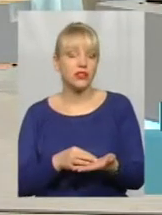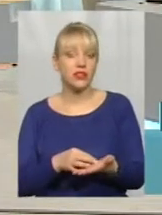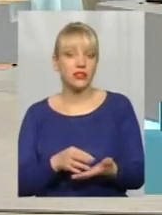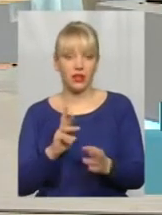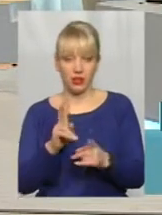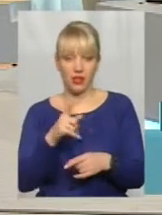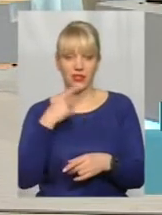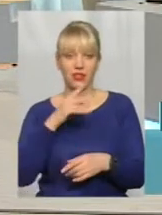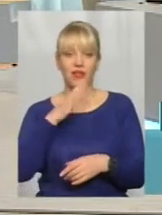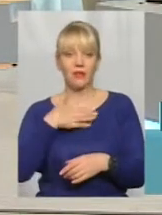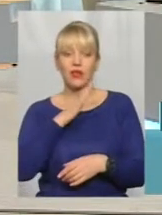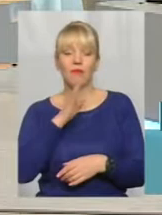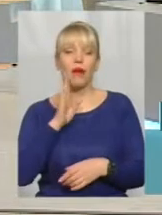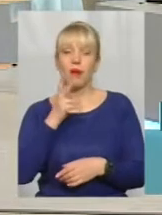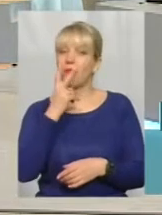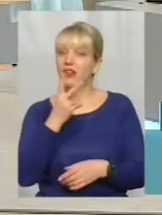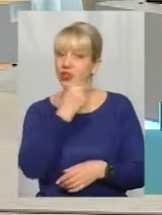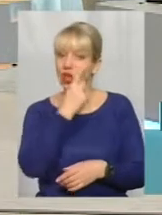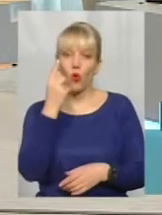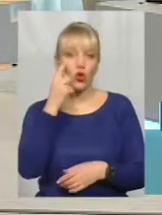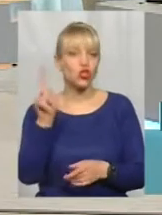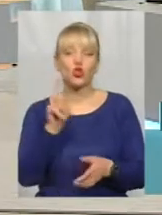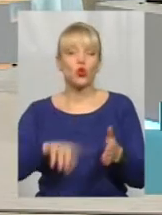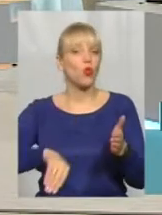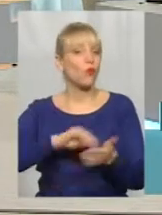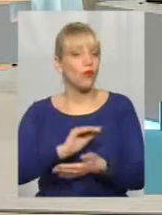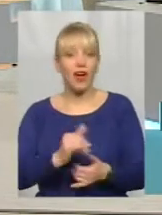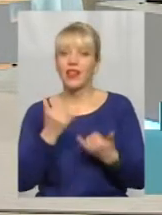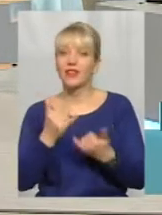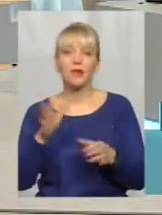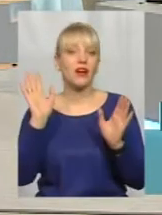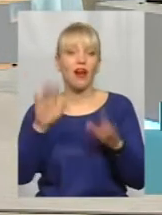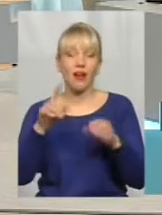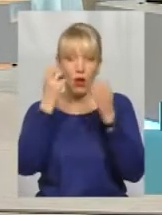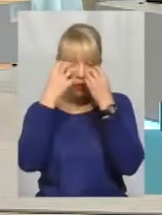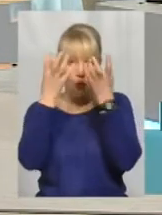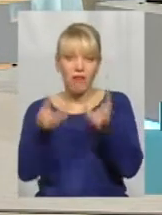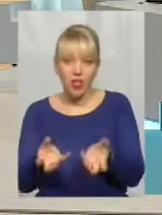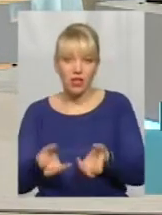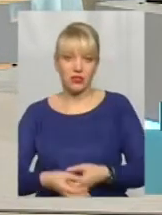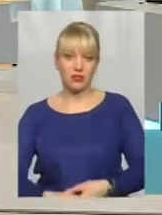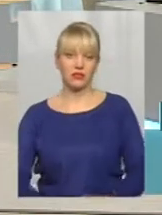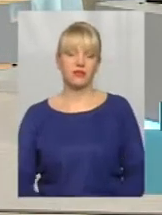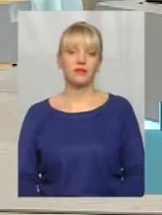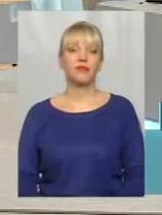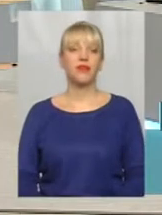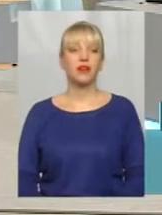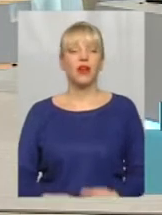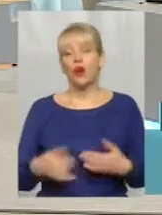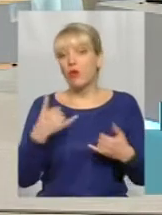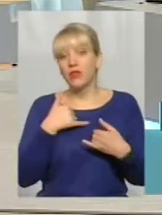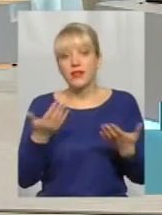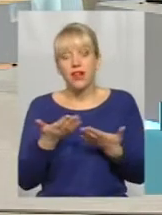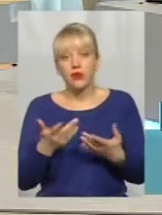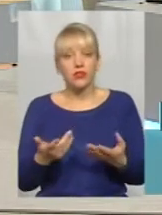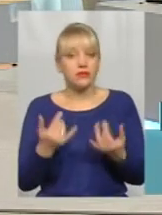Як казала моя мама, бачили очі, що купували, а тепер хай хоч повилази. У нас же якось дивно